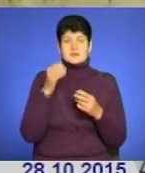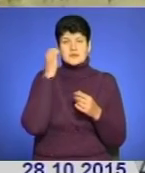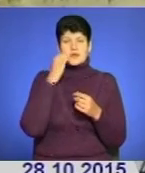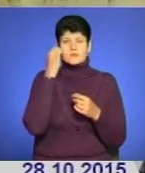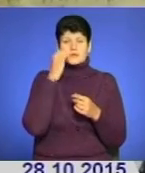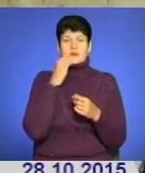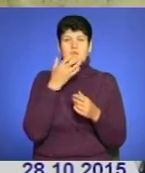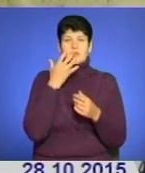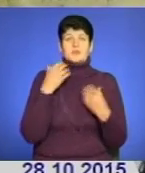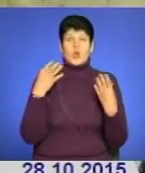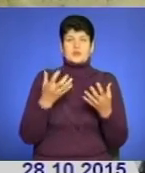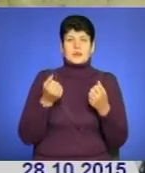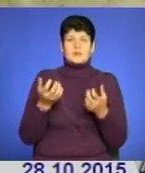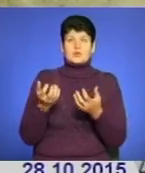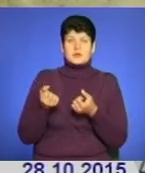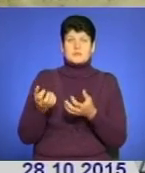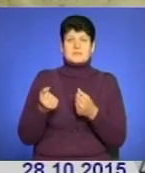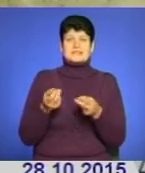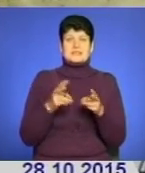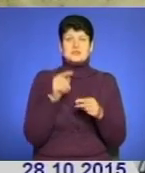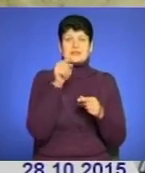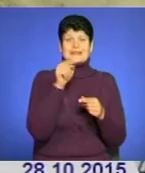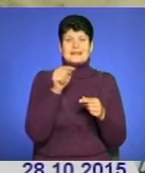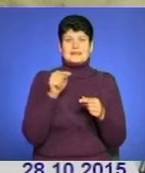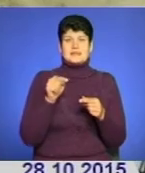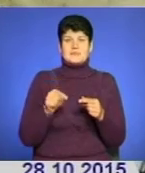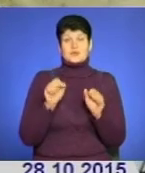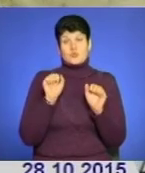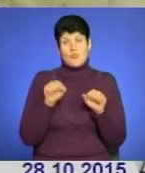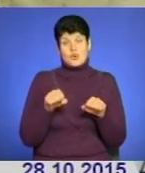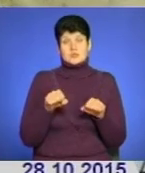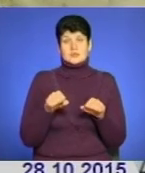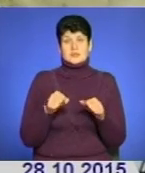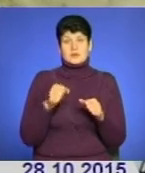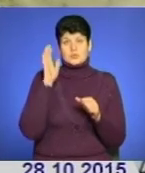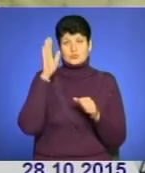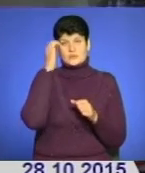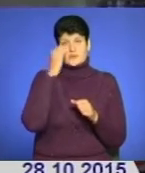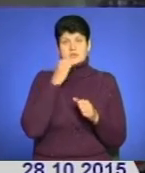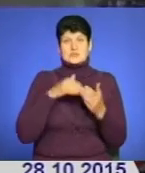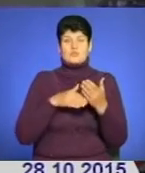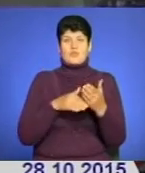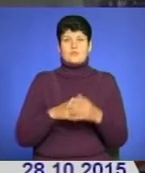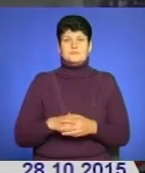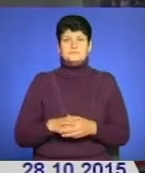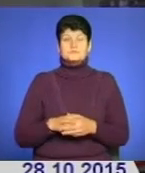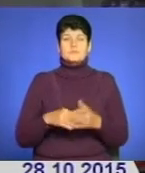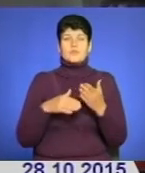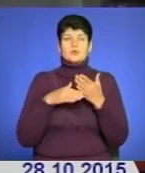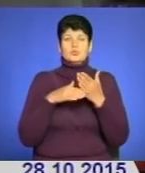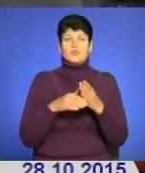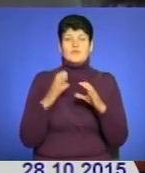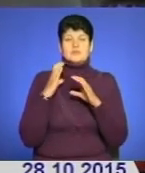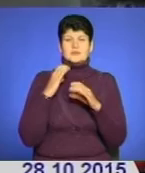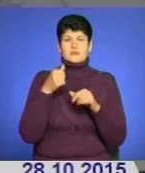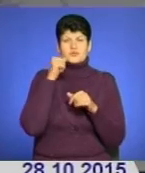речі отримали. Те отримали, от залишилося те, те, те. Якщо зможете, будемо дячні за допомогу. Допомогу вантажили вчора